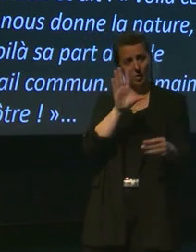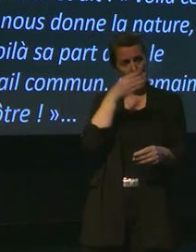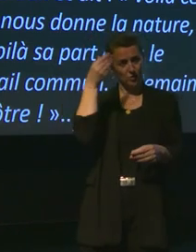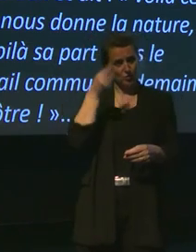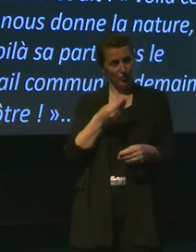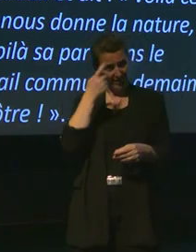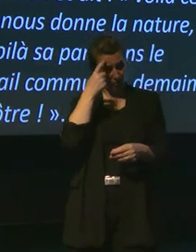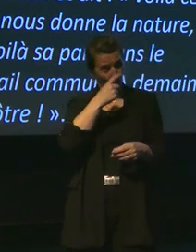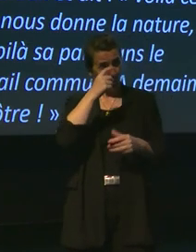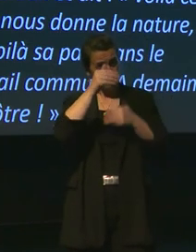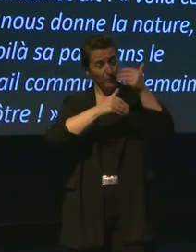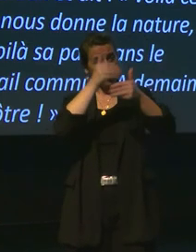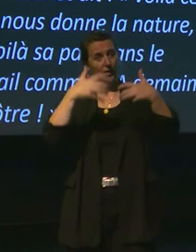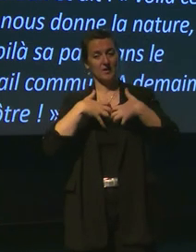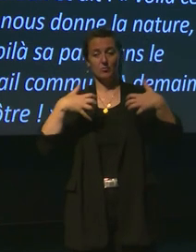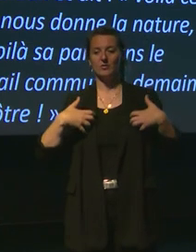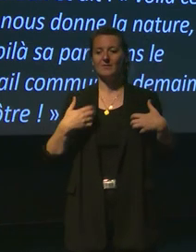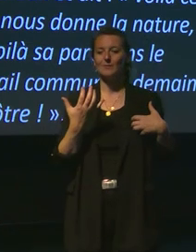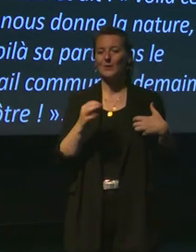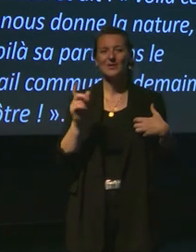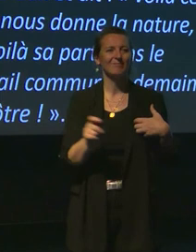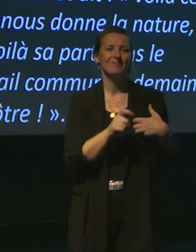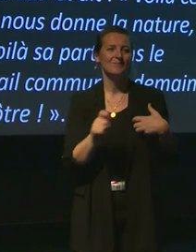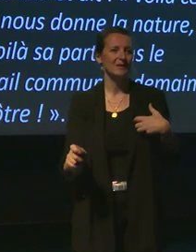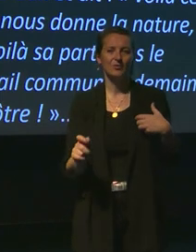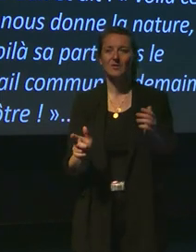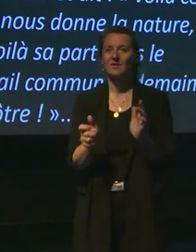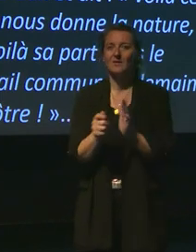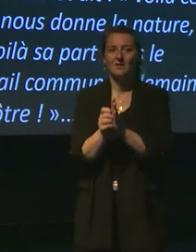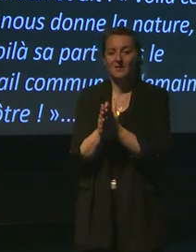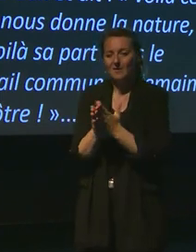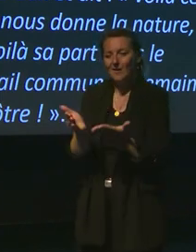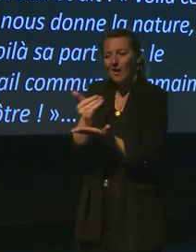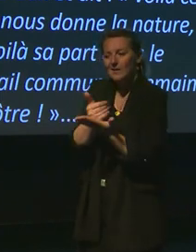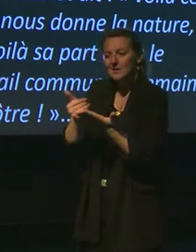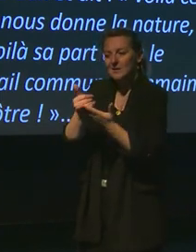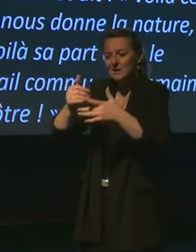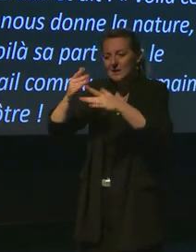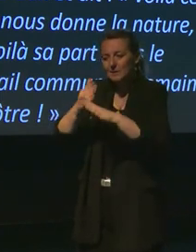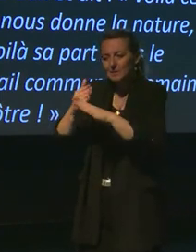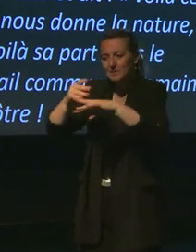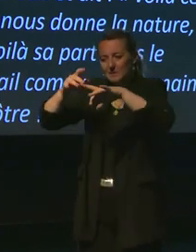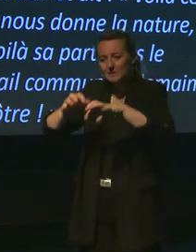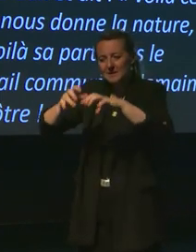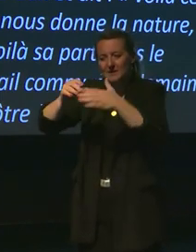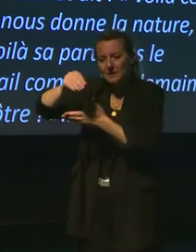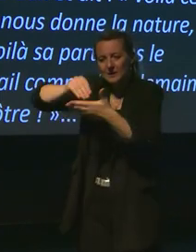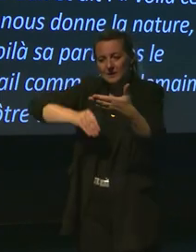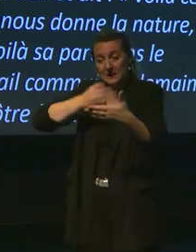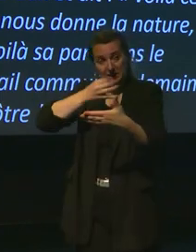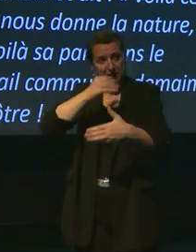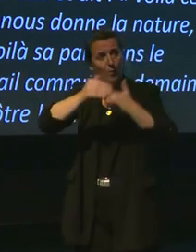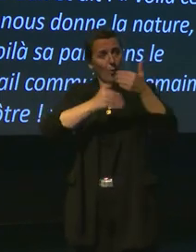progrès scientifique ? Alors, fermons, oui, quand il est très lignes mystérieuses, le progrès scientifique étagé près du bien-être.